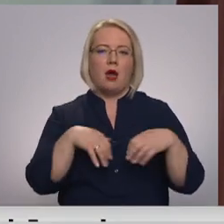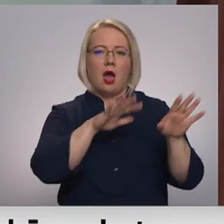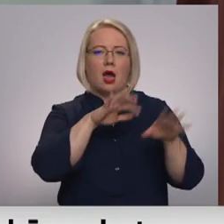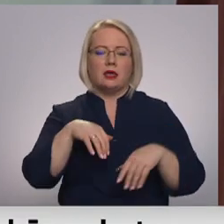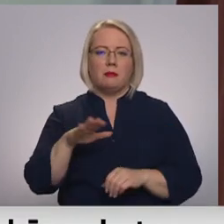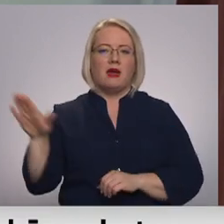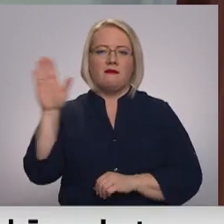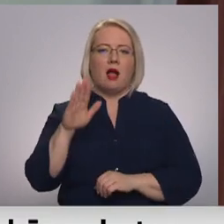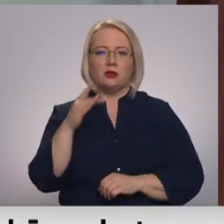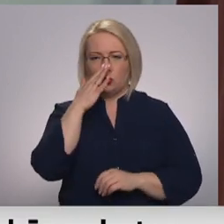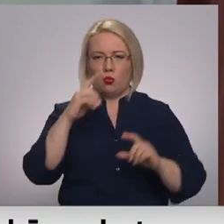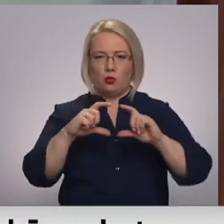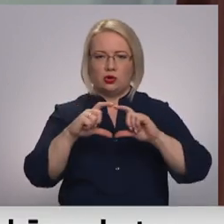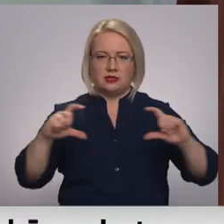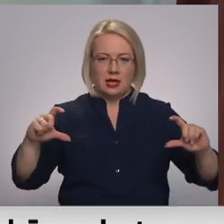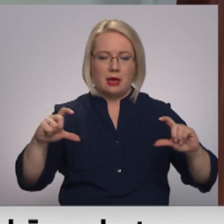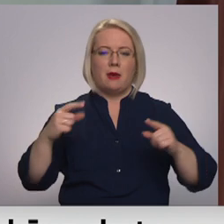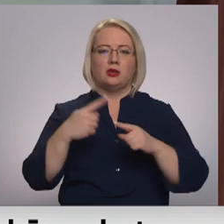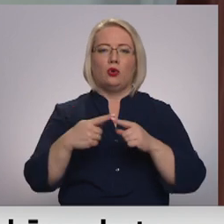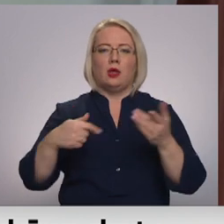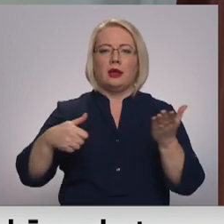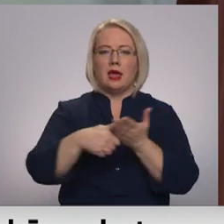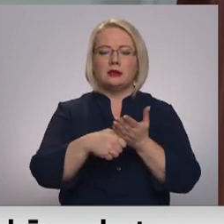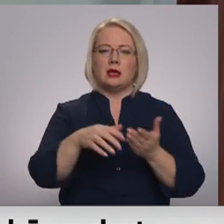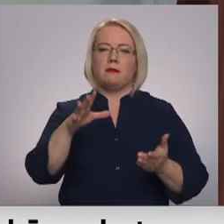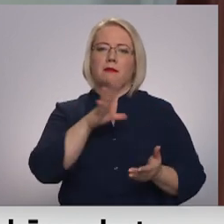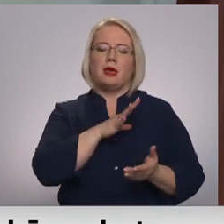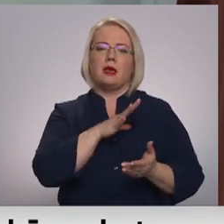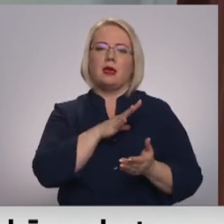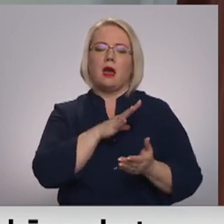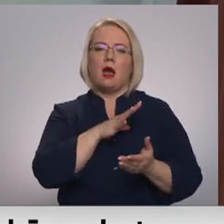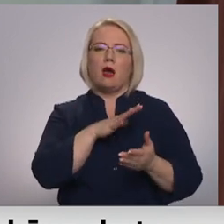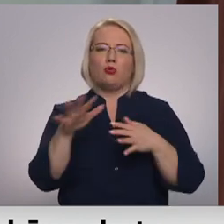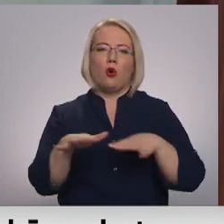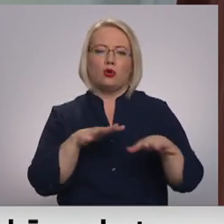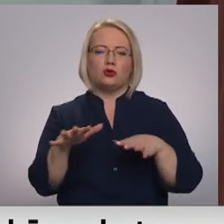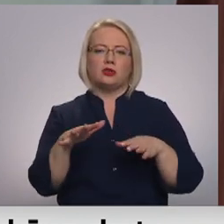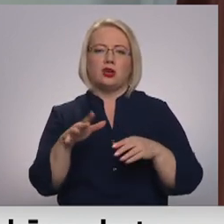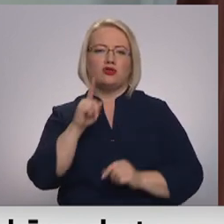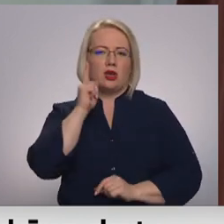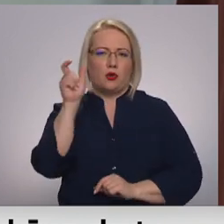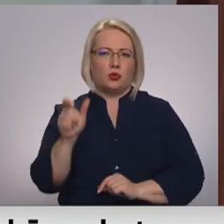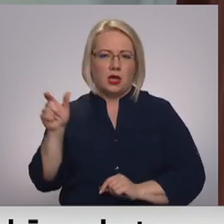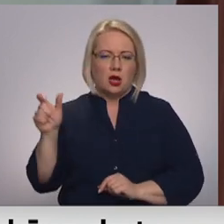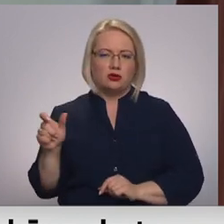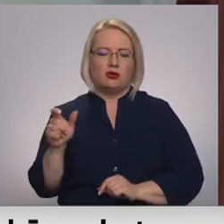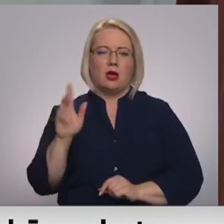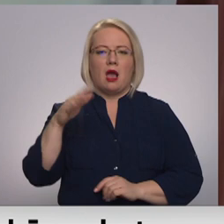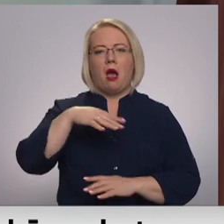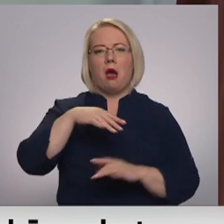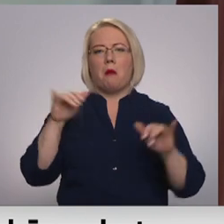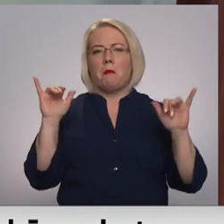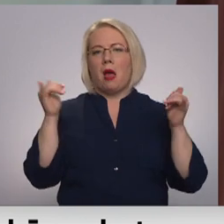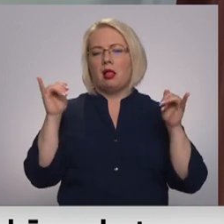vēlas numurs zīmes. Reģistrācijas bija arī uzrīkojuši pārsarā jaunieši tādu kā balīti.